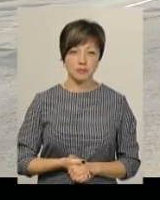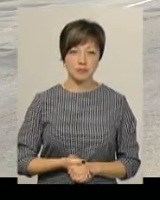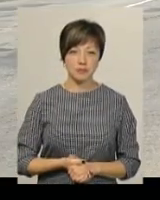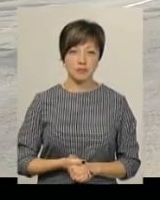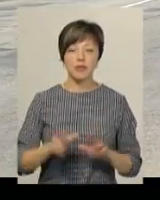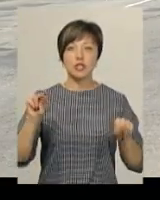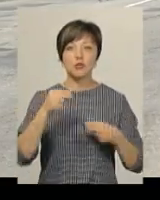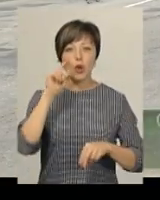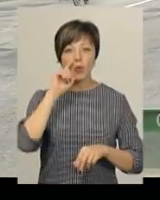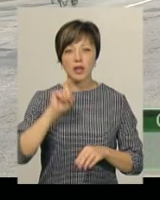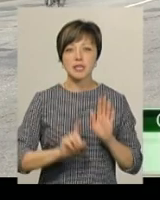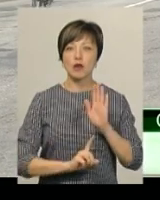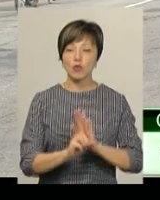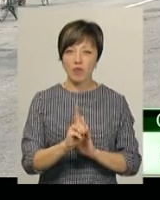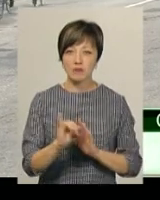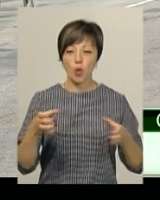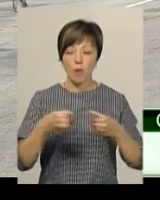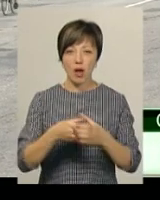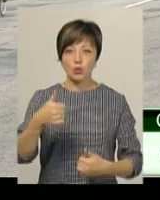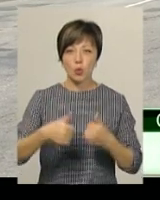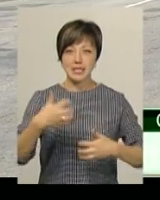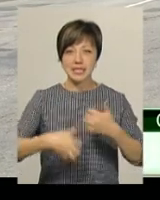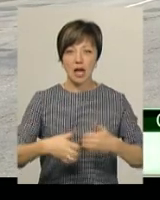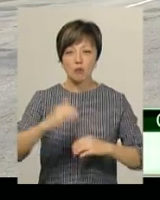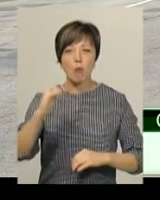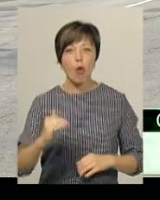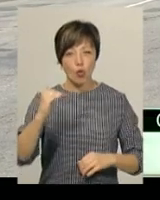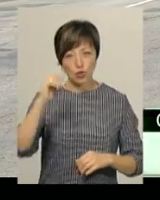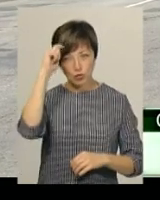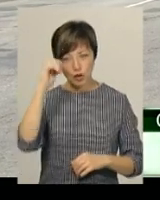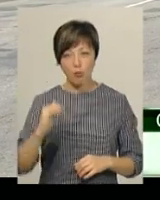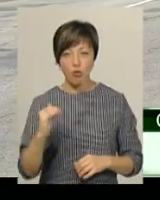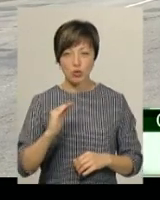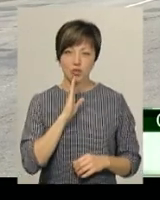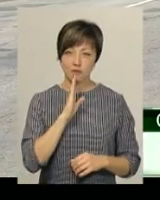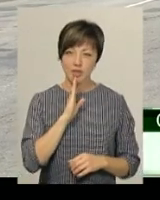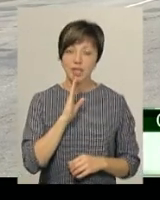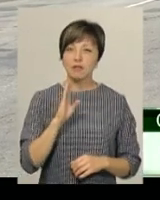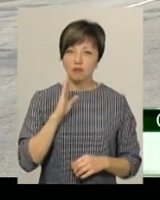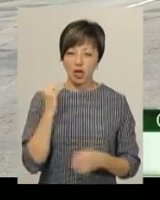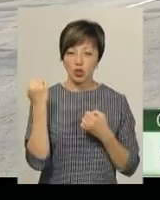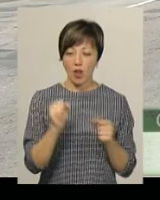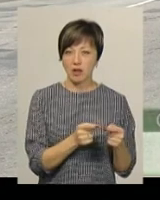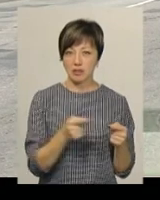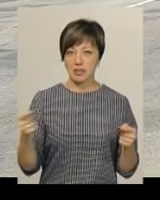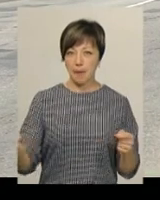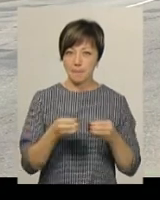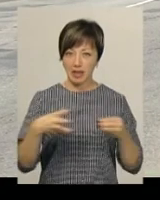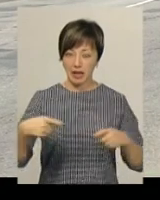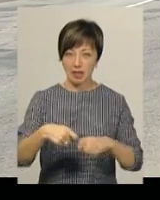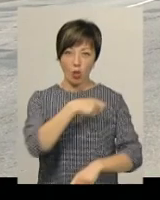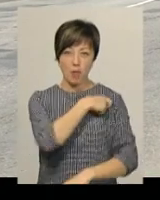Чемпіонат України стартував із командної гонки серед молодших юнаків та молодших дівчат. Дівчата долають в станцію 15